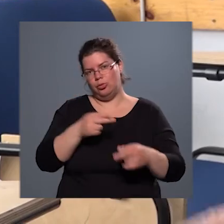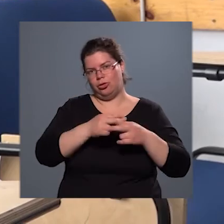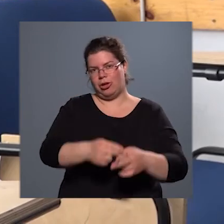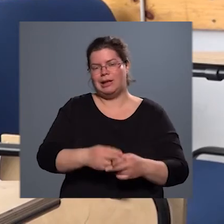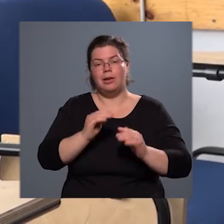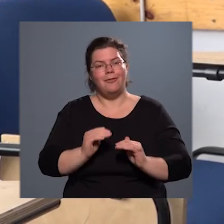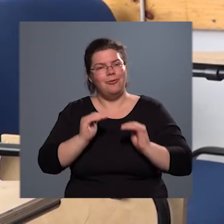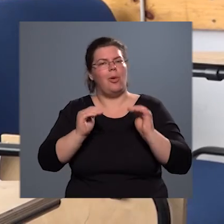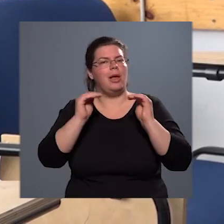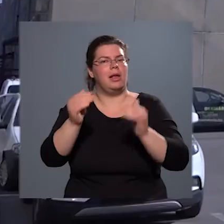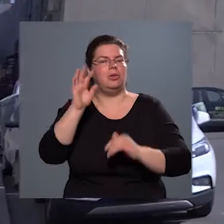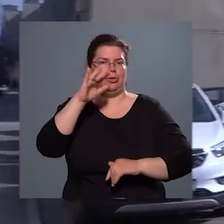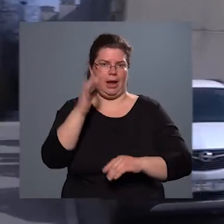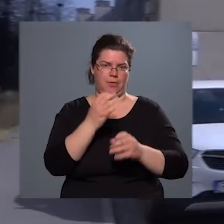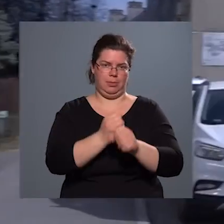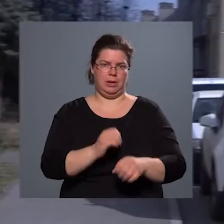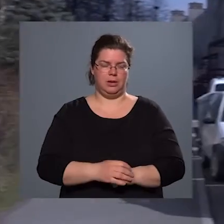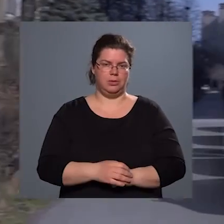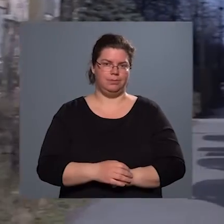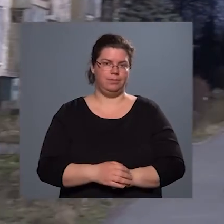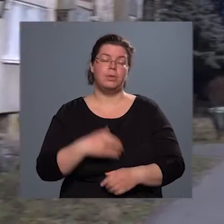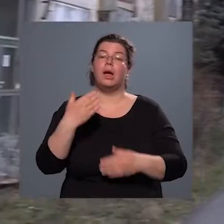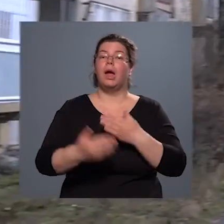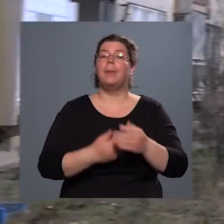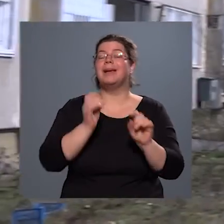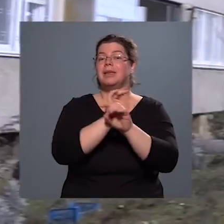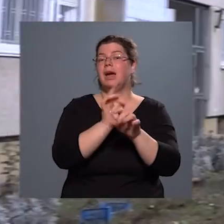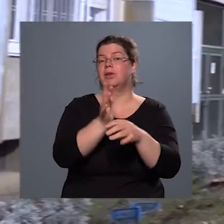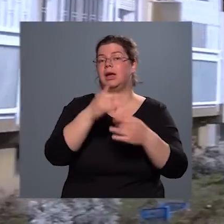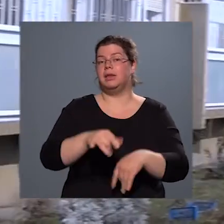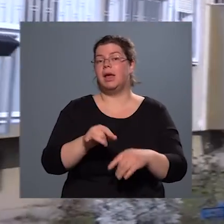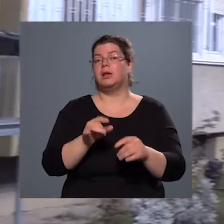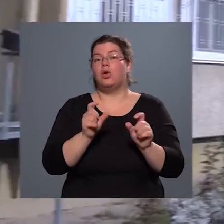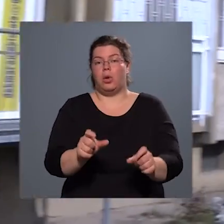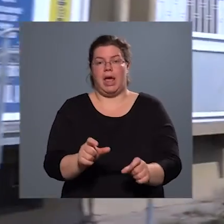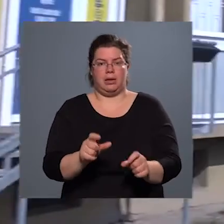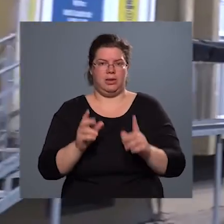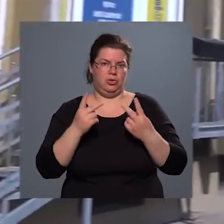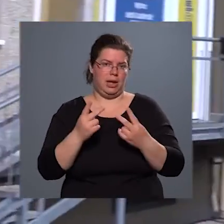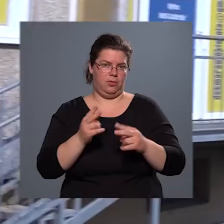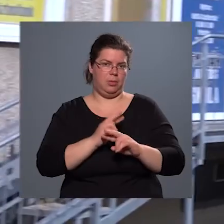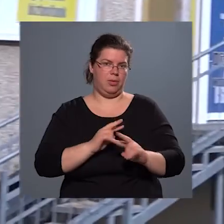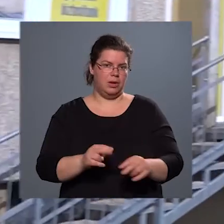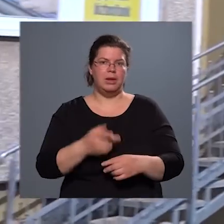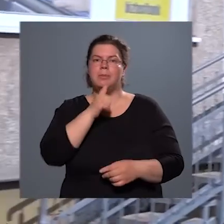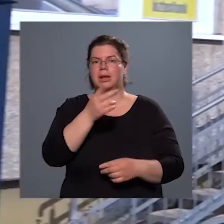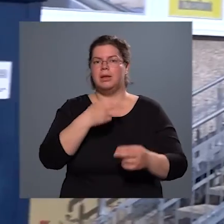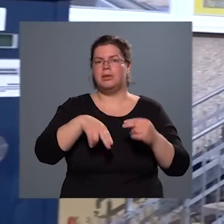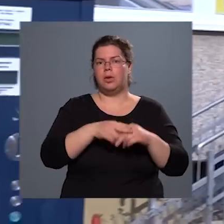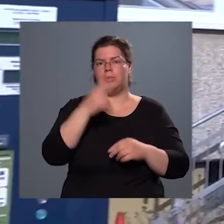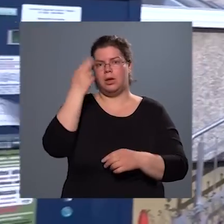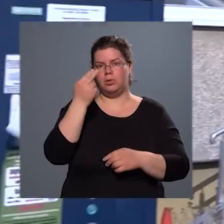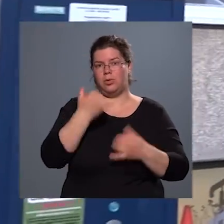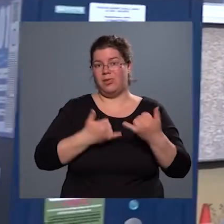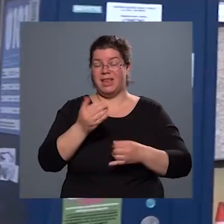a fokozatosság elvét betartjuk. Amíg a járványhelyzet korlátozásai érvényben vannak, nem lesz egyesetőbb tanulóvezető az utakon,